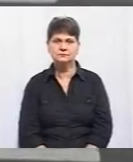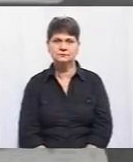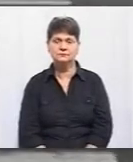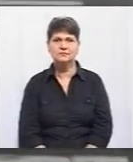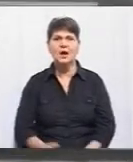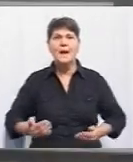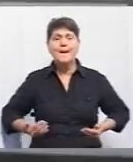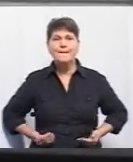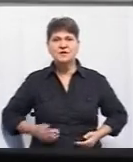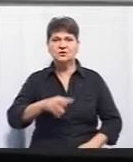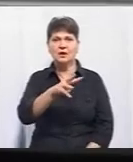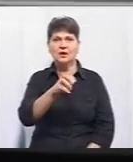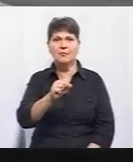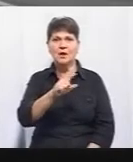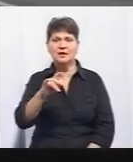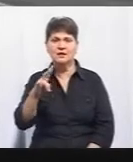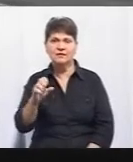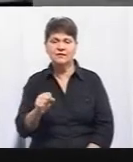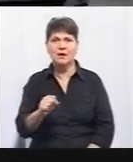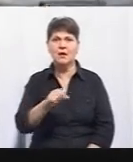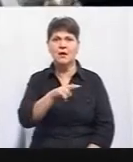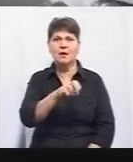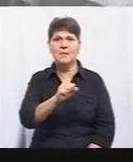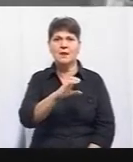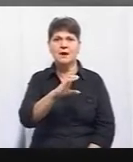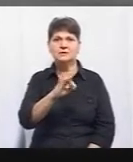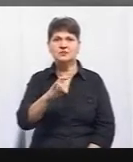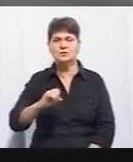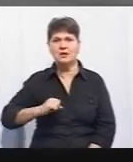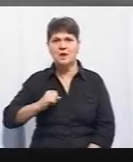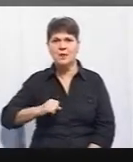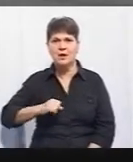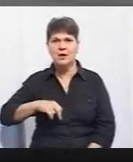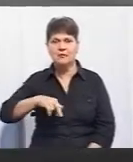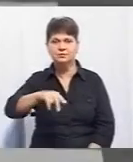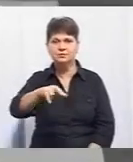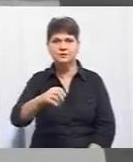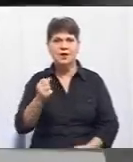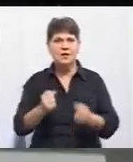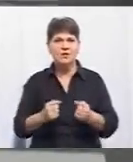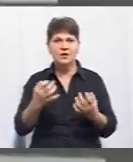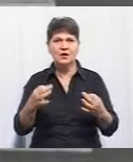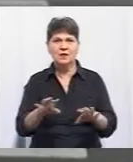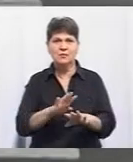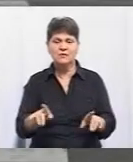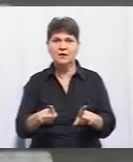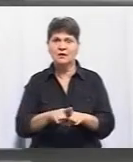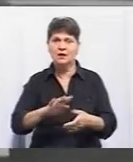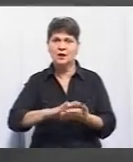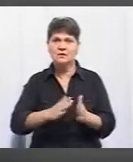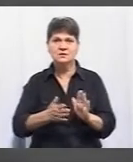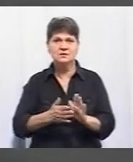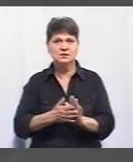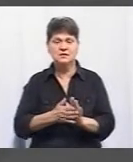Мешканець Махнівки Євген Пасічник намагається перейти через пішохідний перехід. Водії його не пропускають. Така ситуація на цій